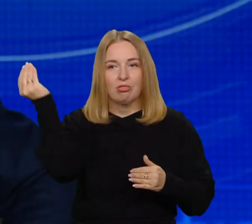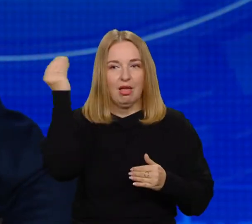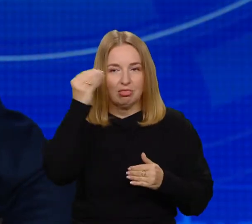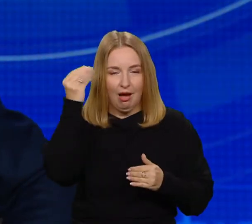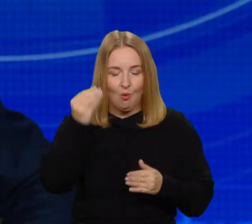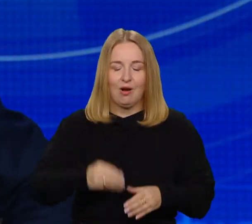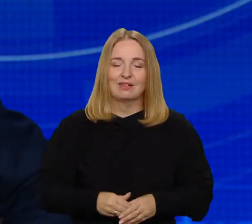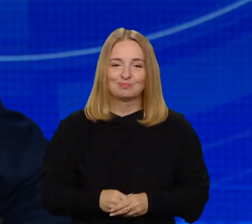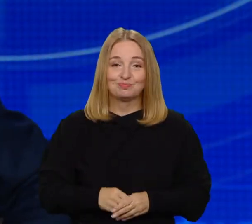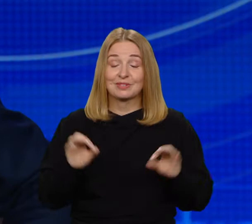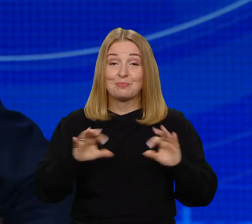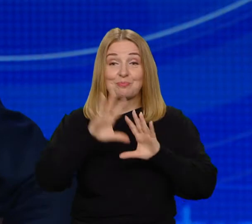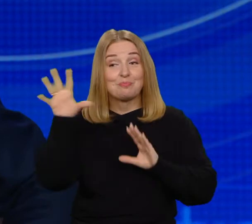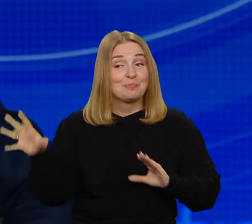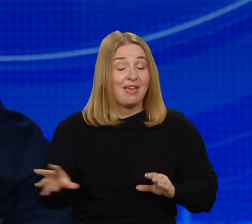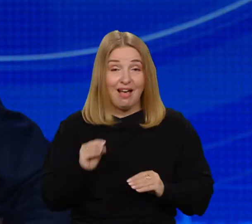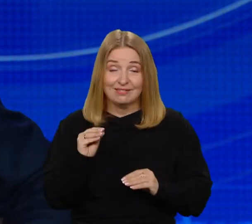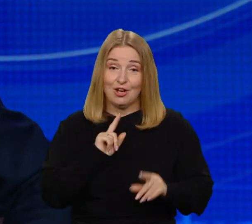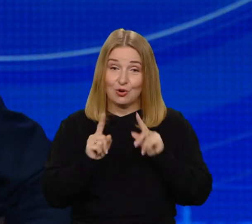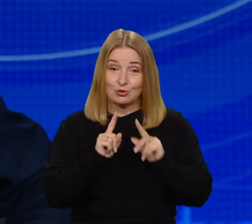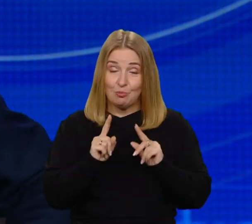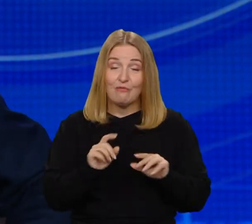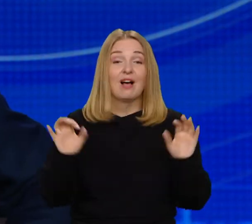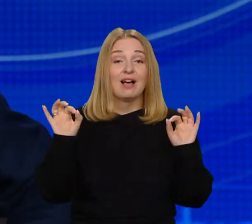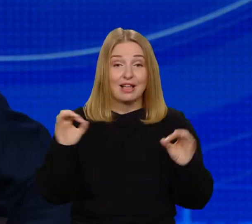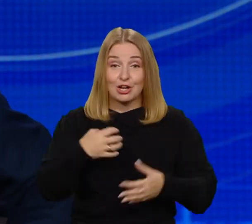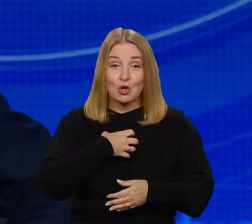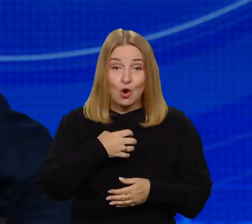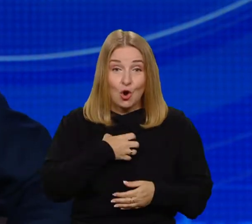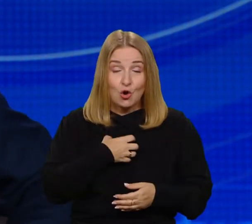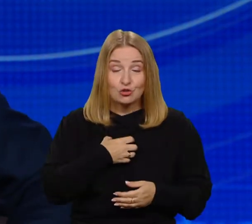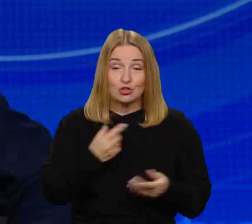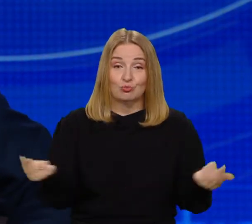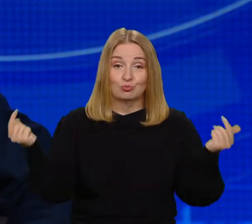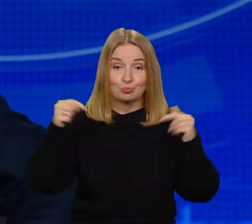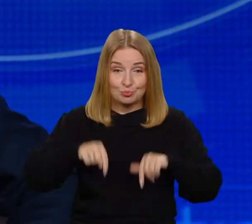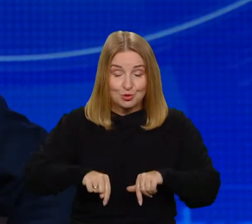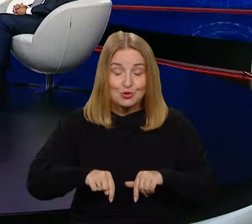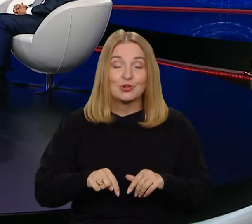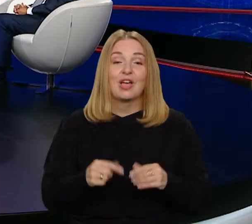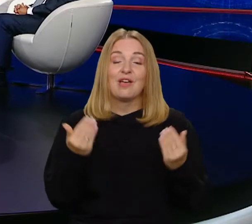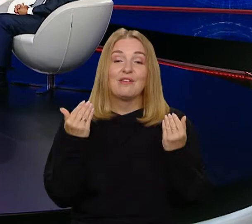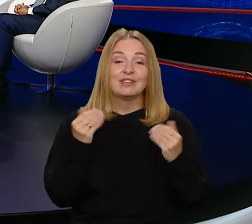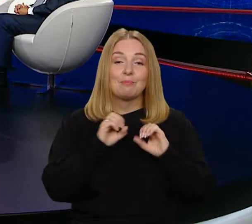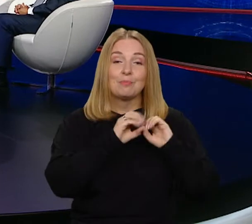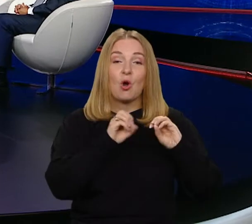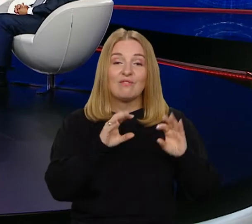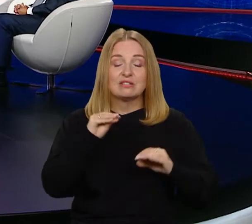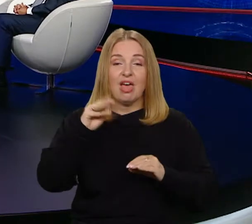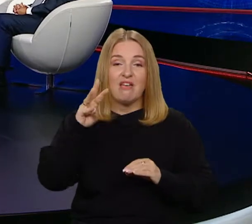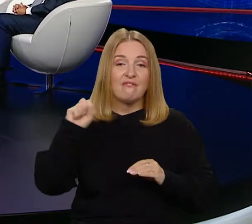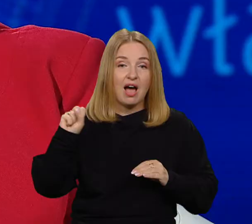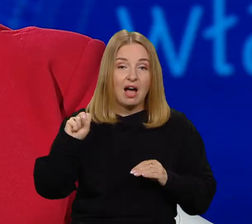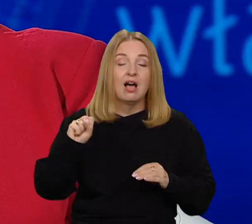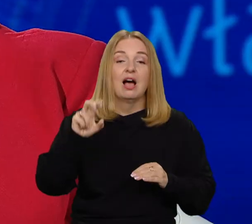całą operę wykonają nasi znakomici goście w studiu i poza studiem. Witam bardzo serdecznie profesor Ewę Chmielecką ze